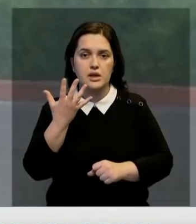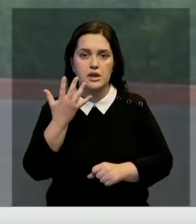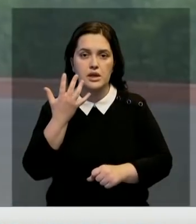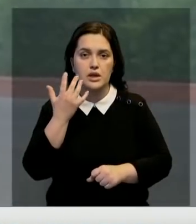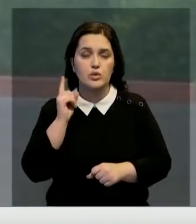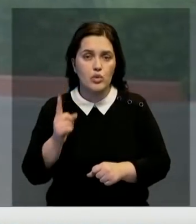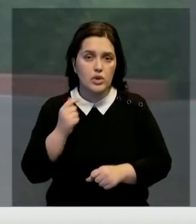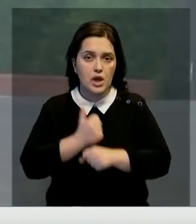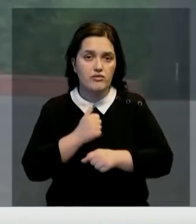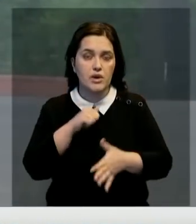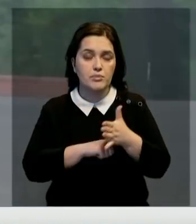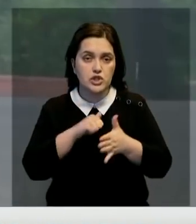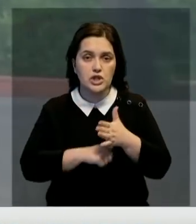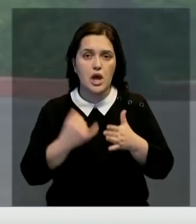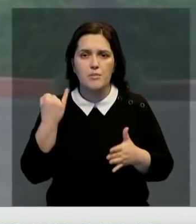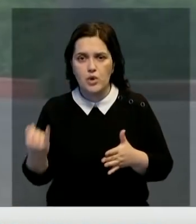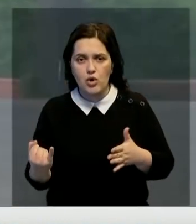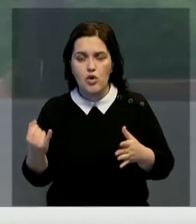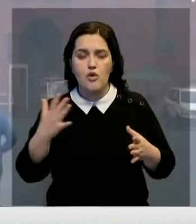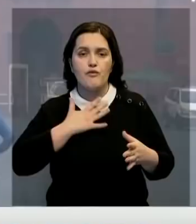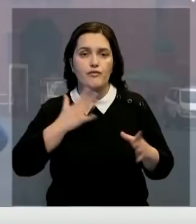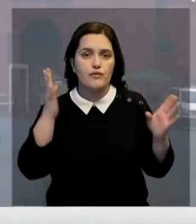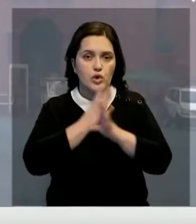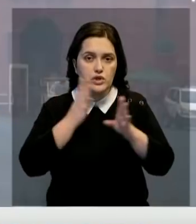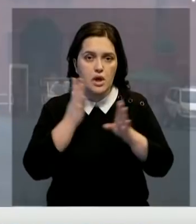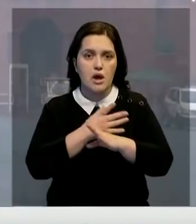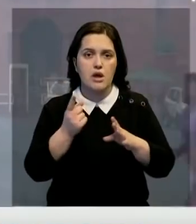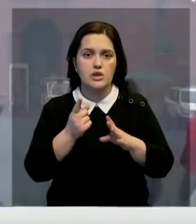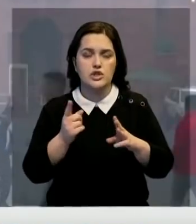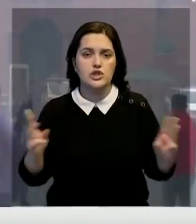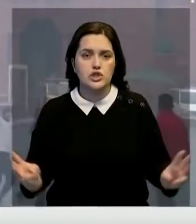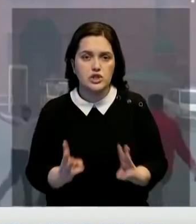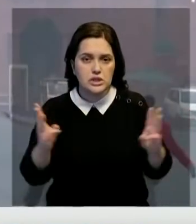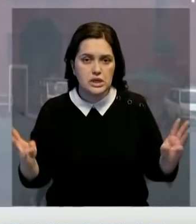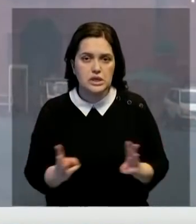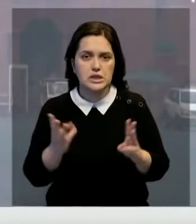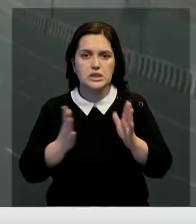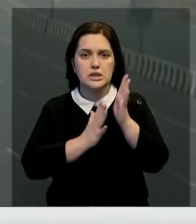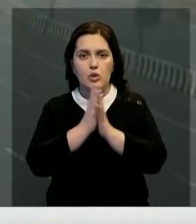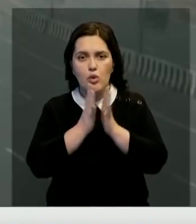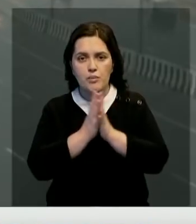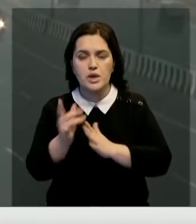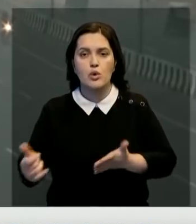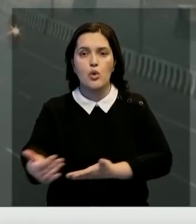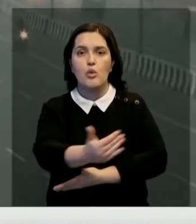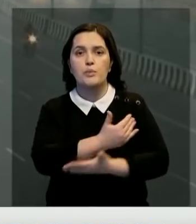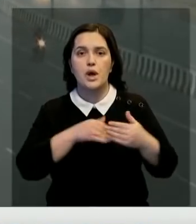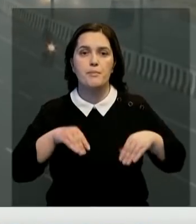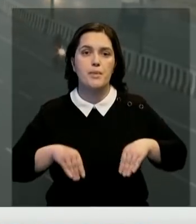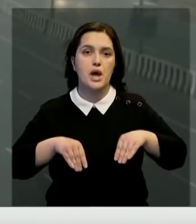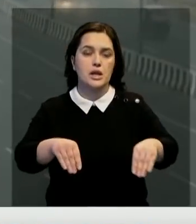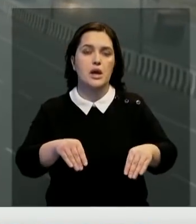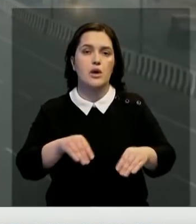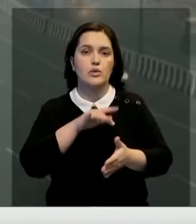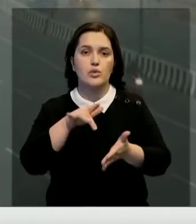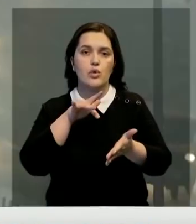Но главная причина плохого состояния воздуха – это массовое сжигание стерни и соломы на убранных полях в